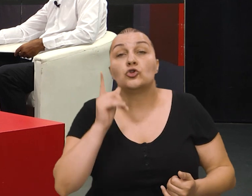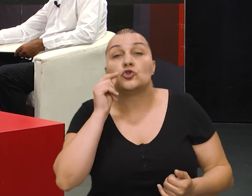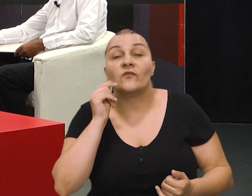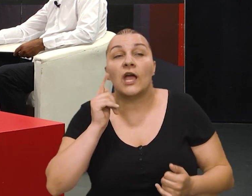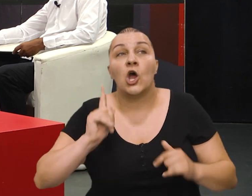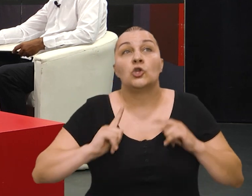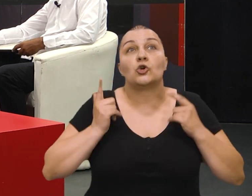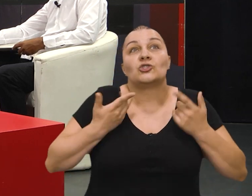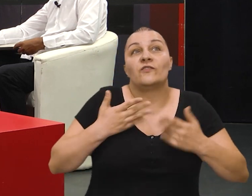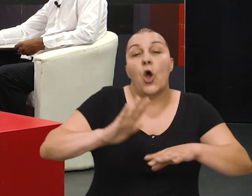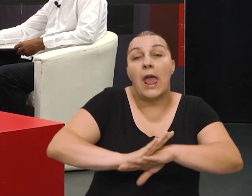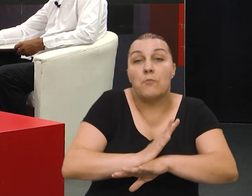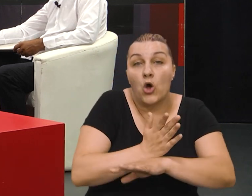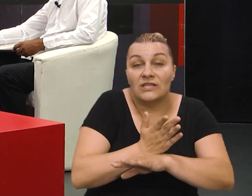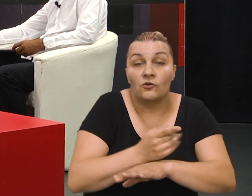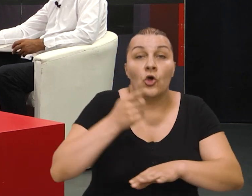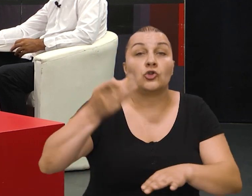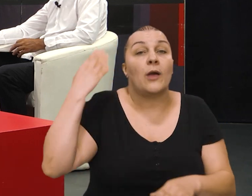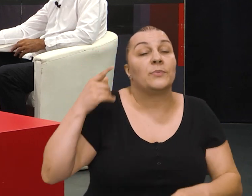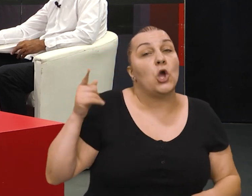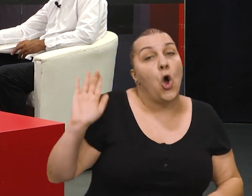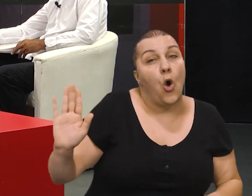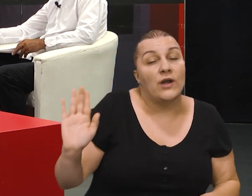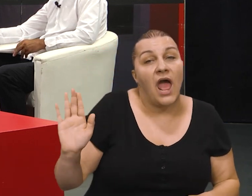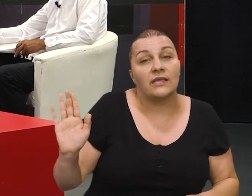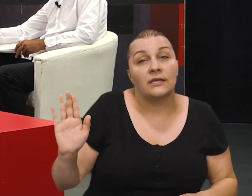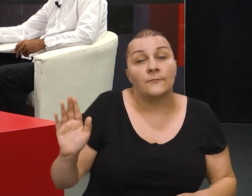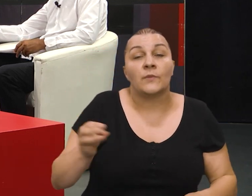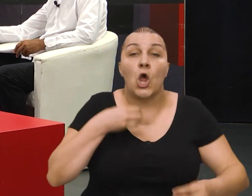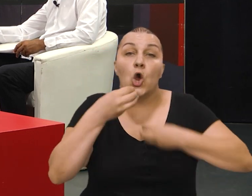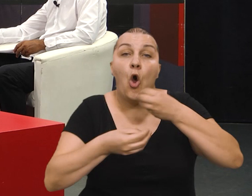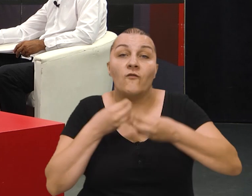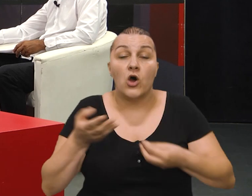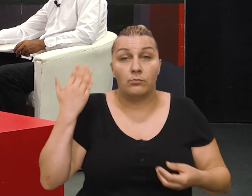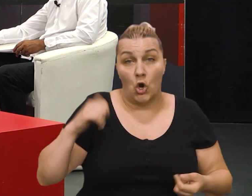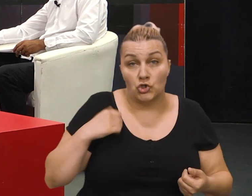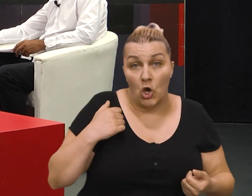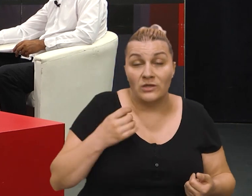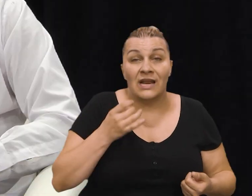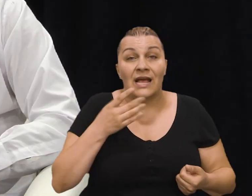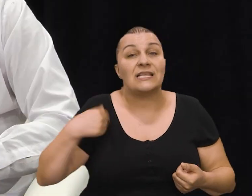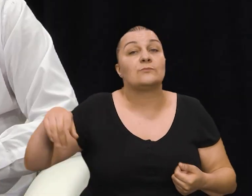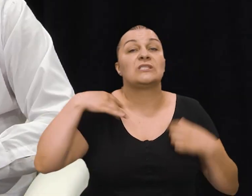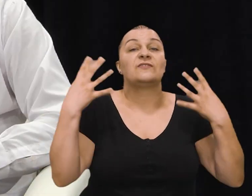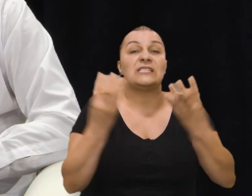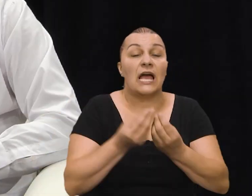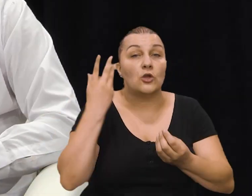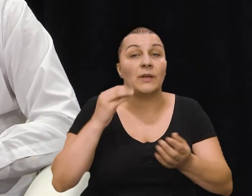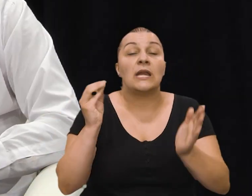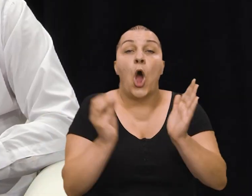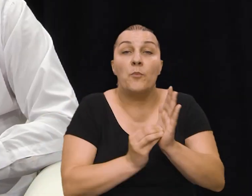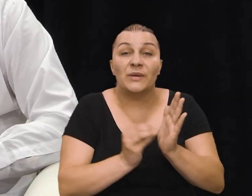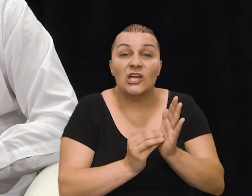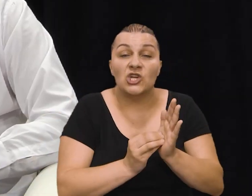to čovjek emotivno doživeo gotovo nas je sve rasplakao to je bio onaj govor prošle godine kad smo bili svi